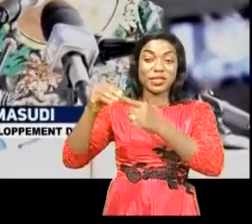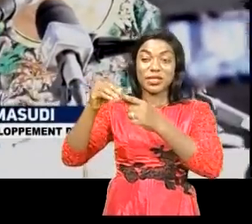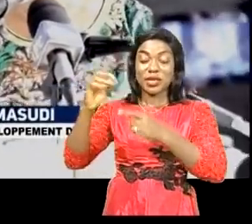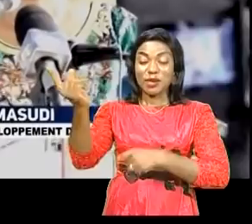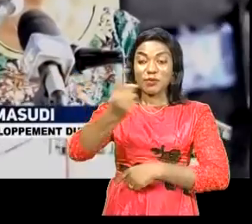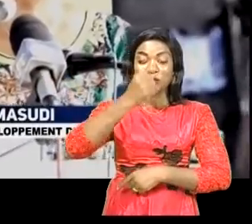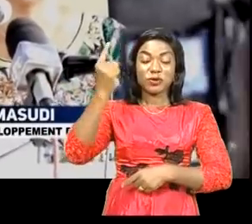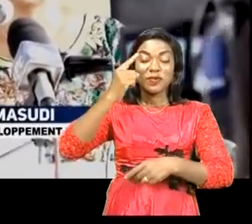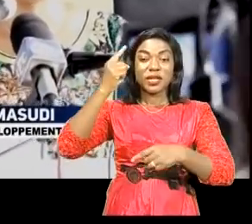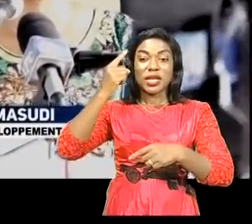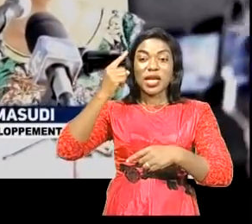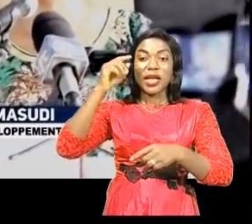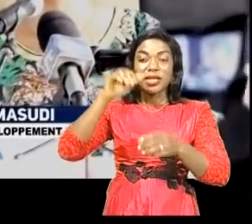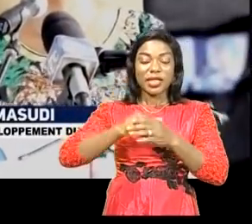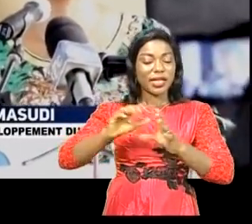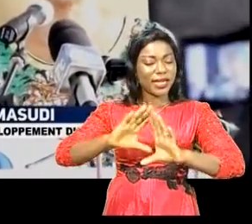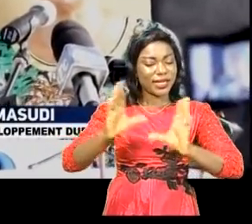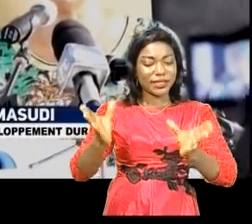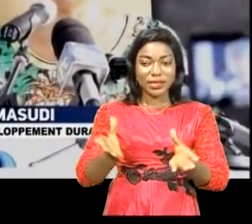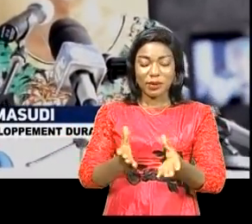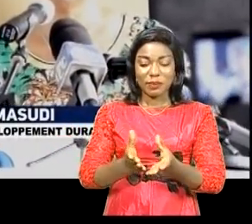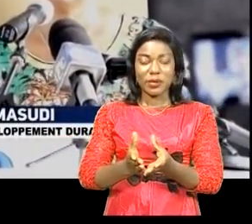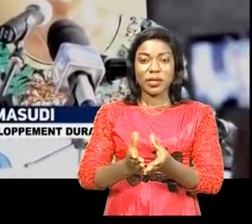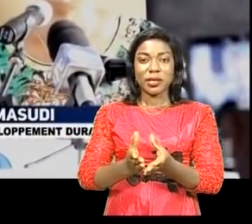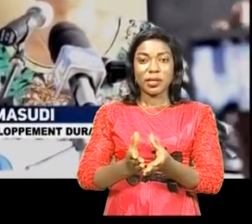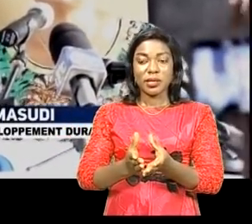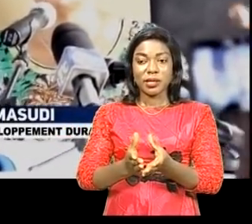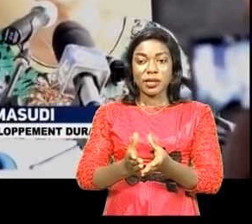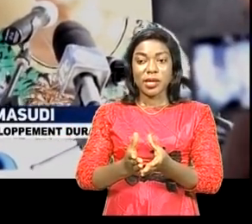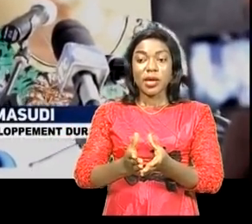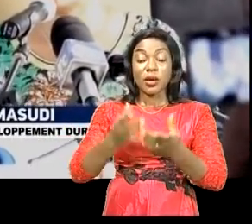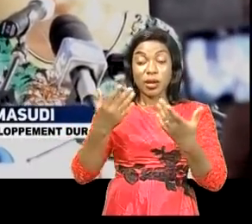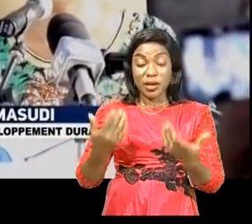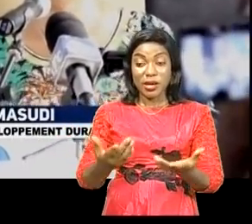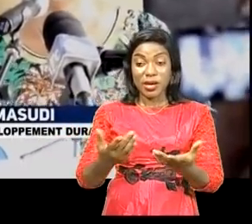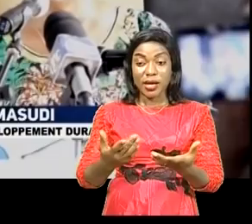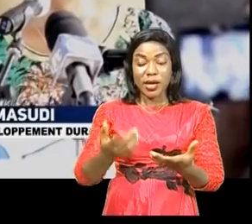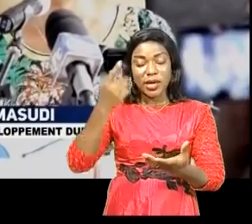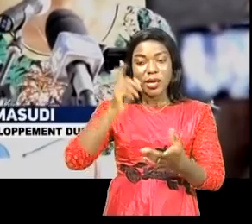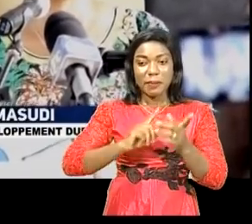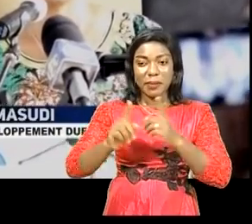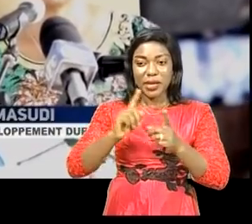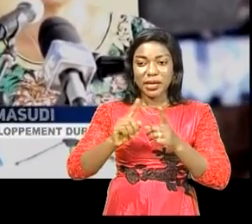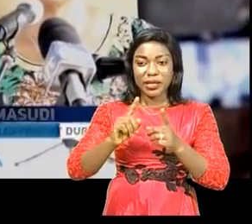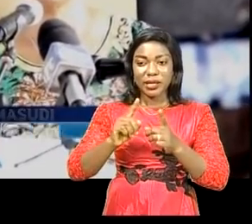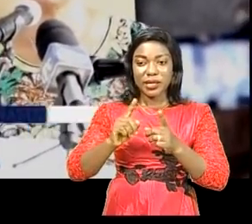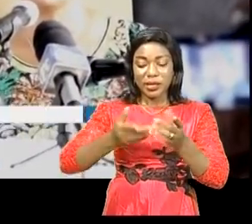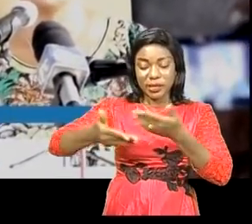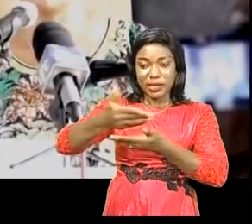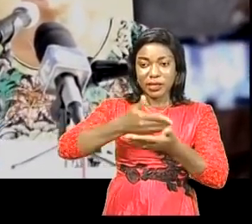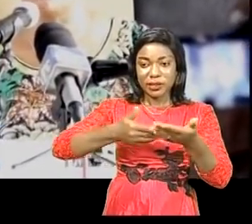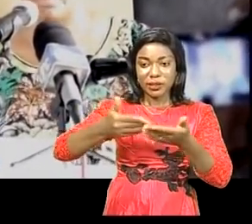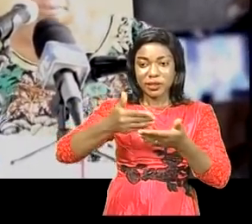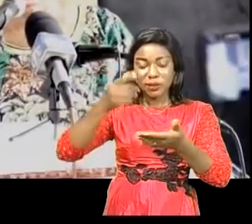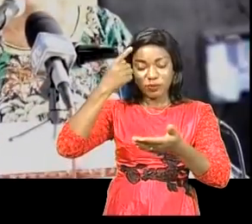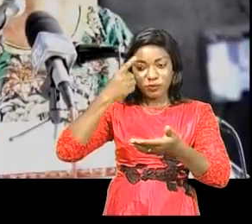va, dans son ensemble, lancer la décennie mondiale de la restauration des écosystèmes.